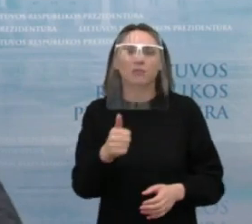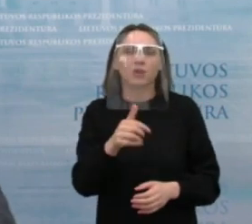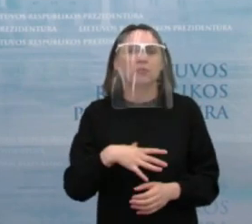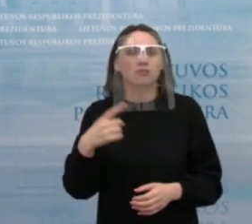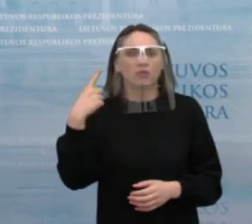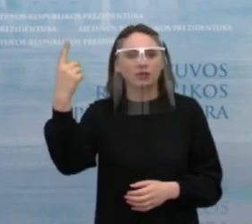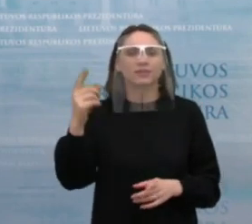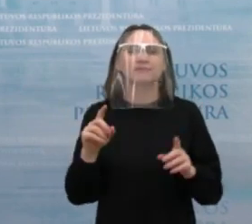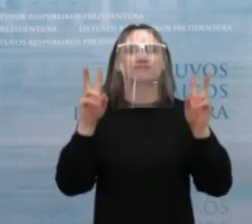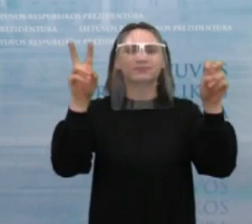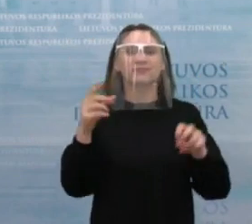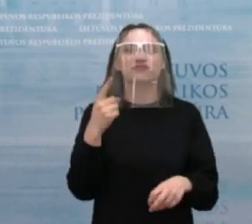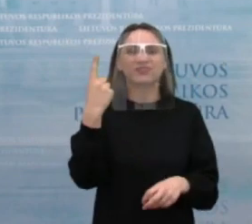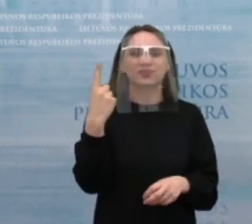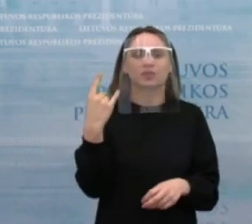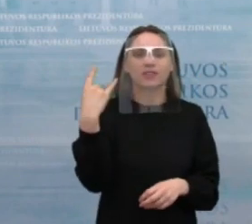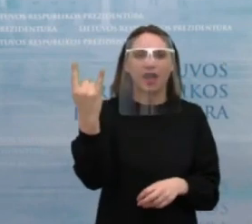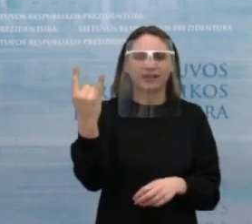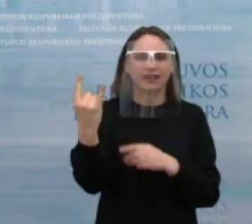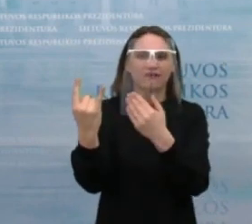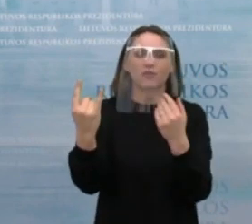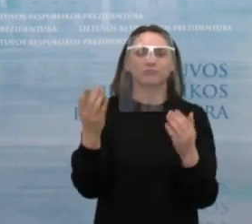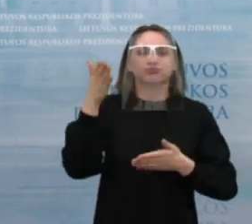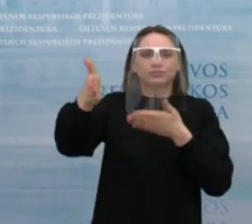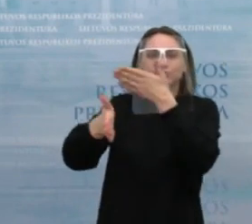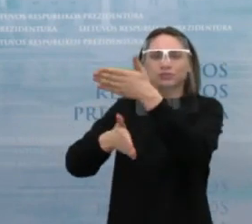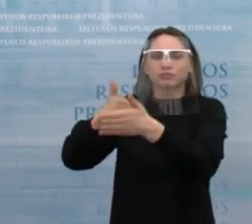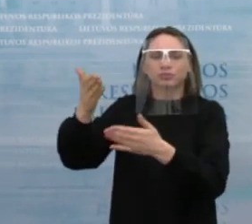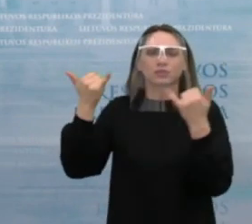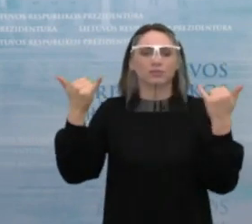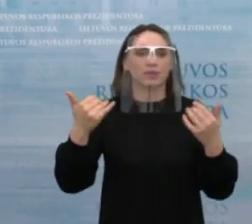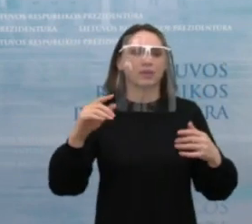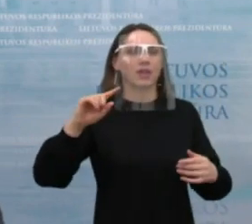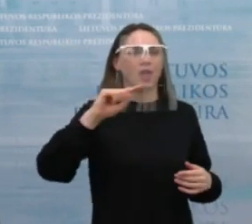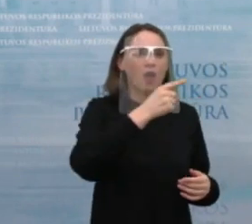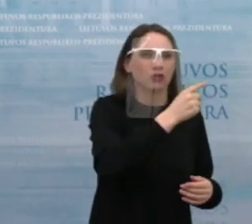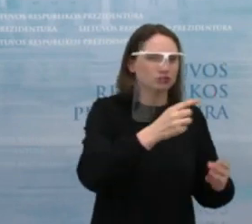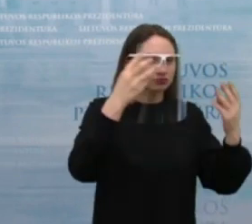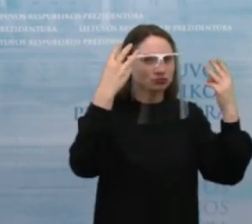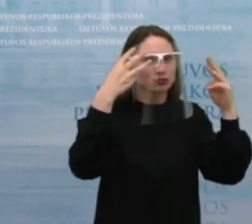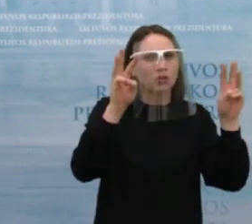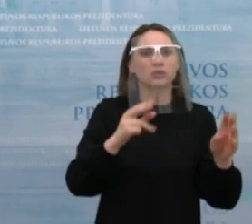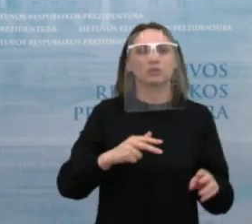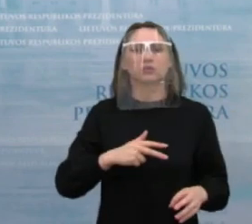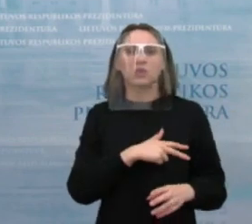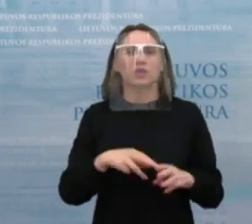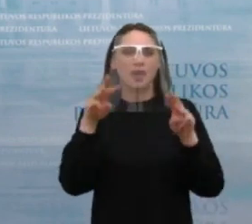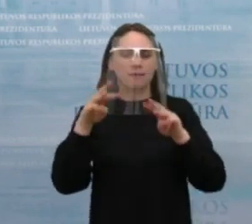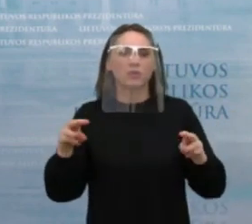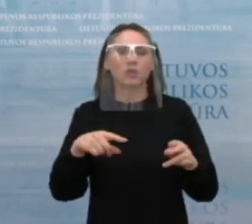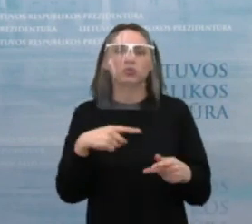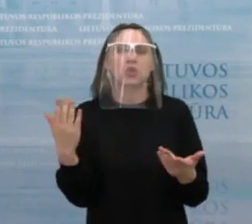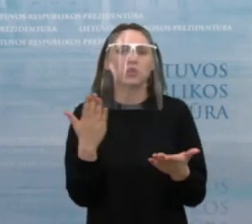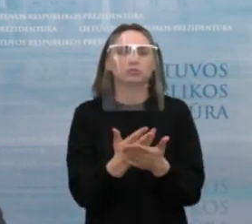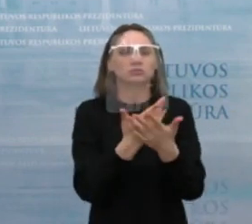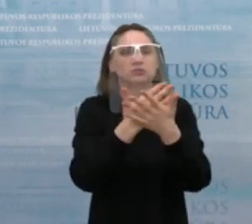vieno langelio principas, na šiuo metu tiek ekonomikos, inovacijos ministerija, tiek socialinės pasiūkos darbo ministerija taiko daug